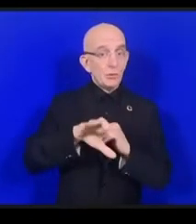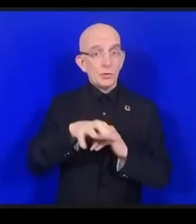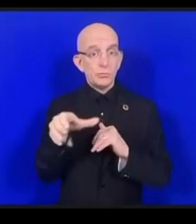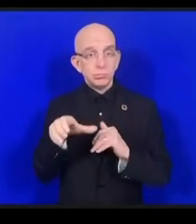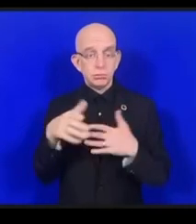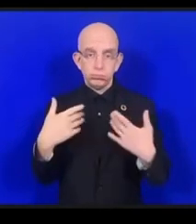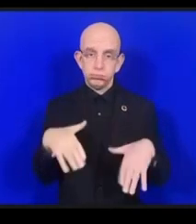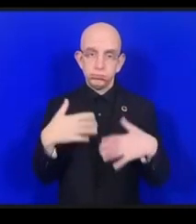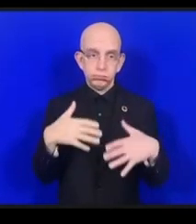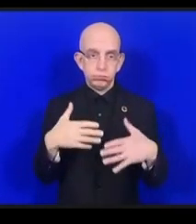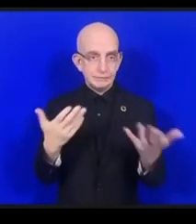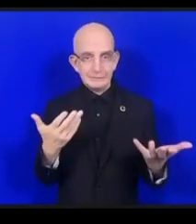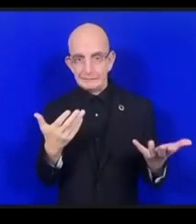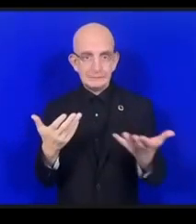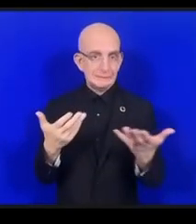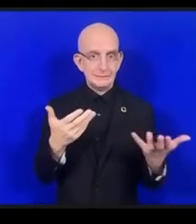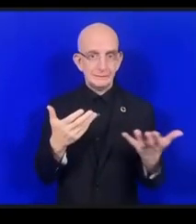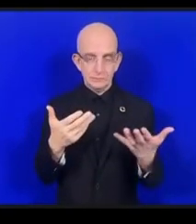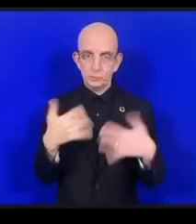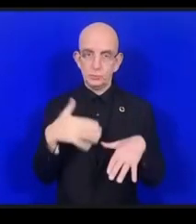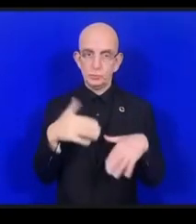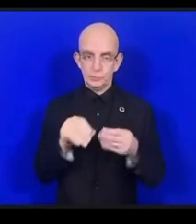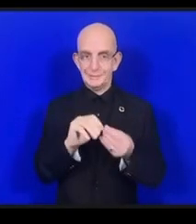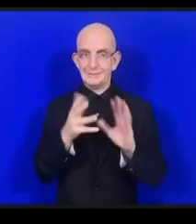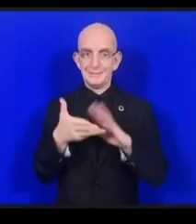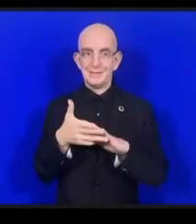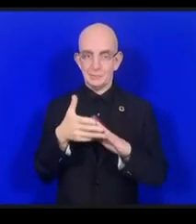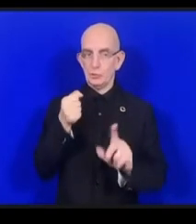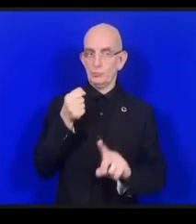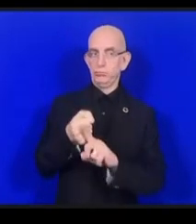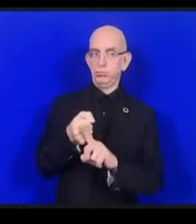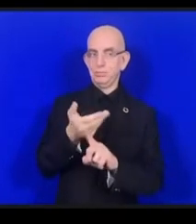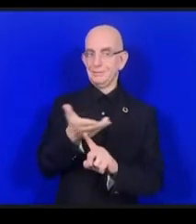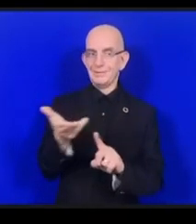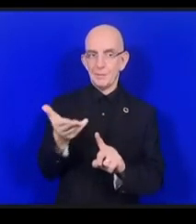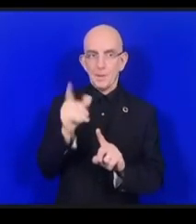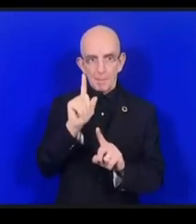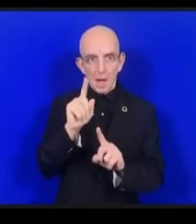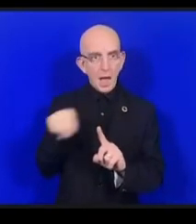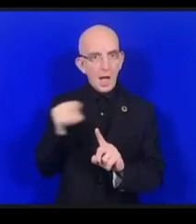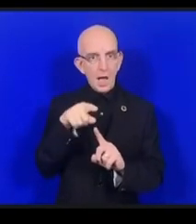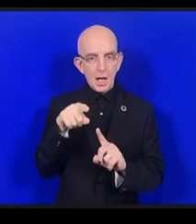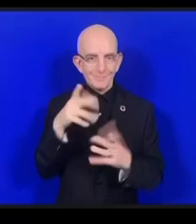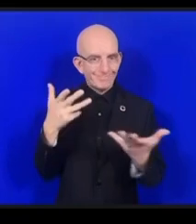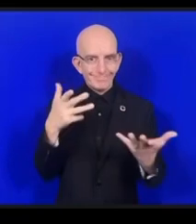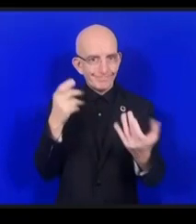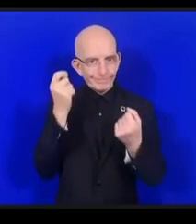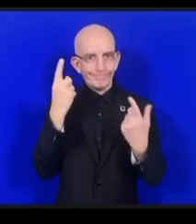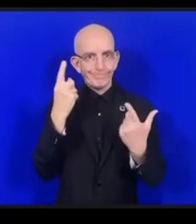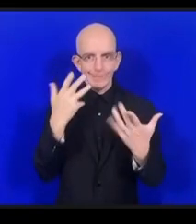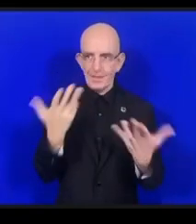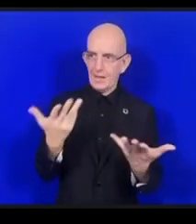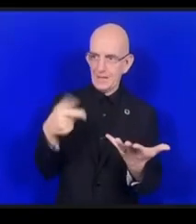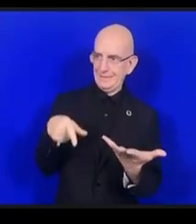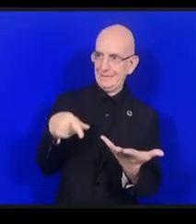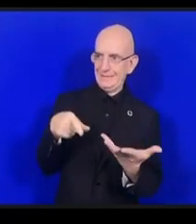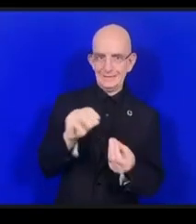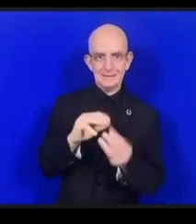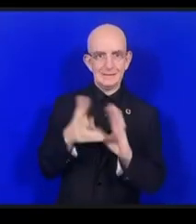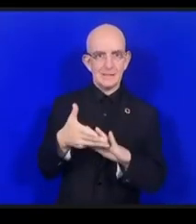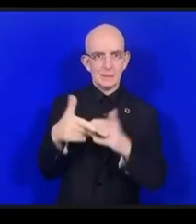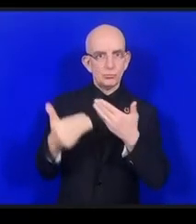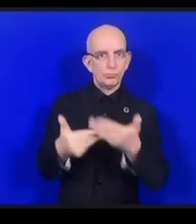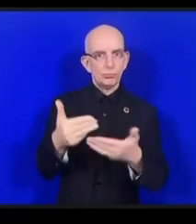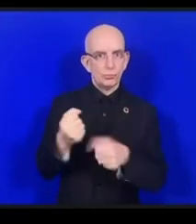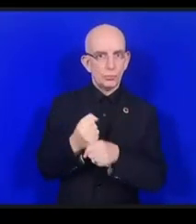ne parle pas de la manière dont l'Internet a un impact sur eux ils ne savent même pas comment fonctionne l'Internet et l